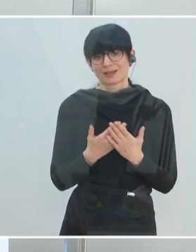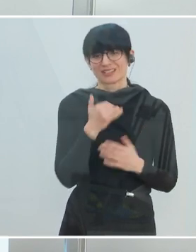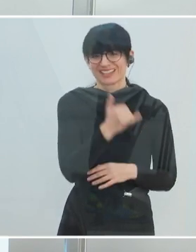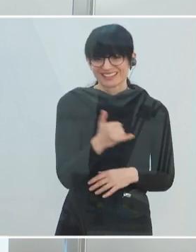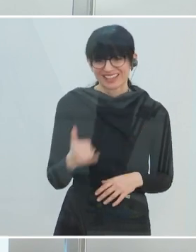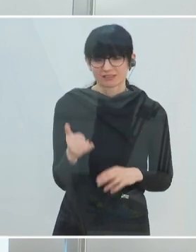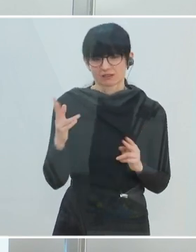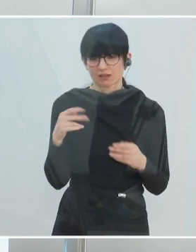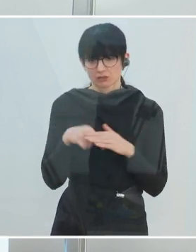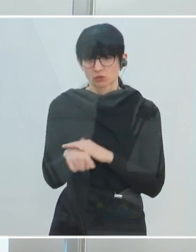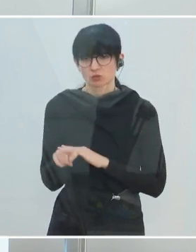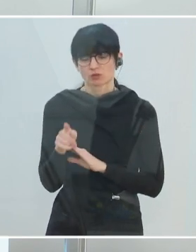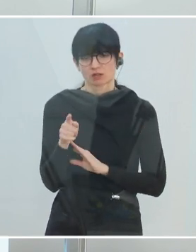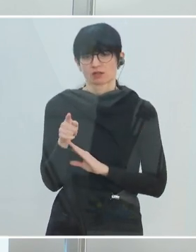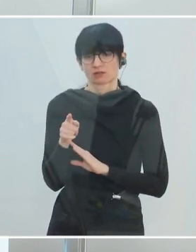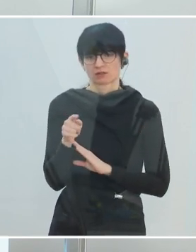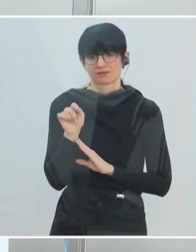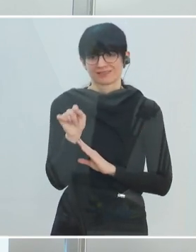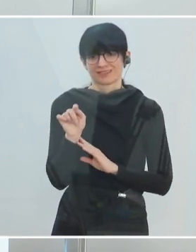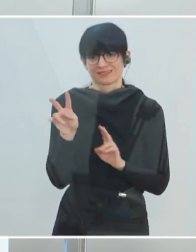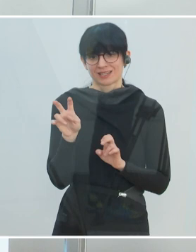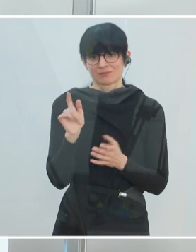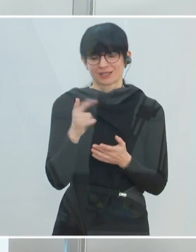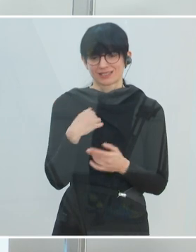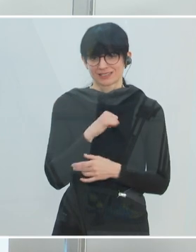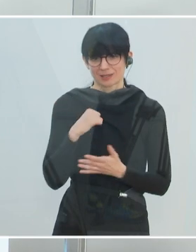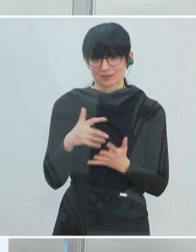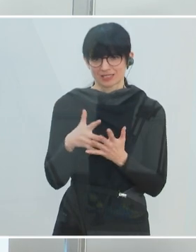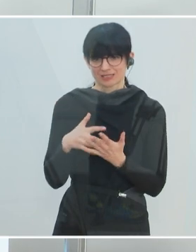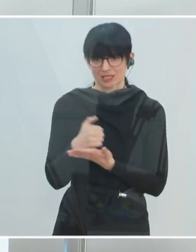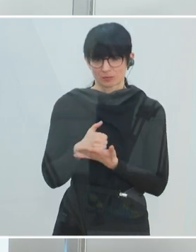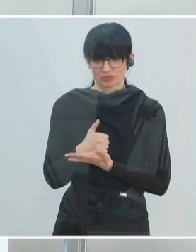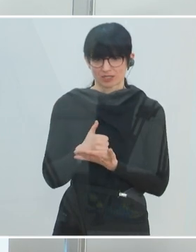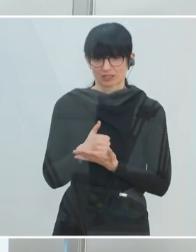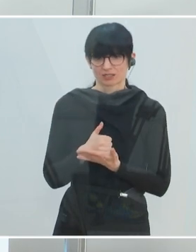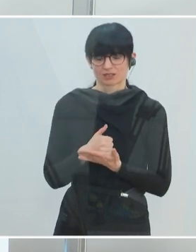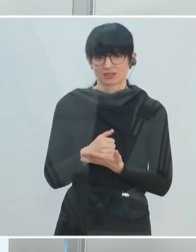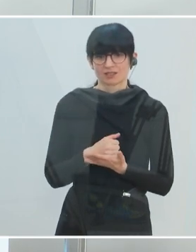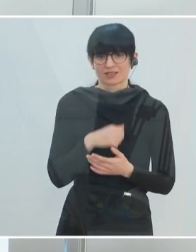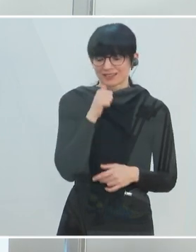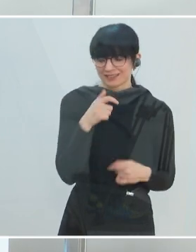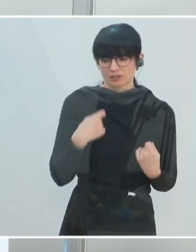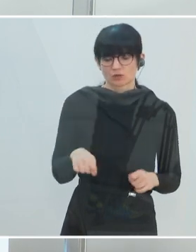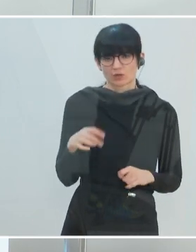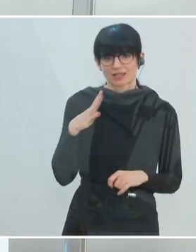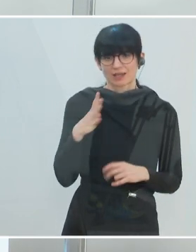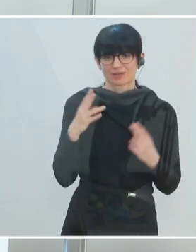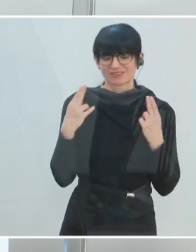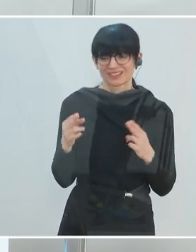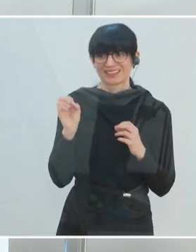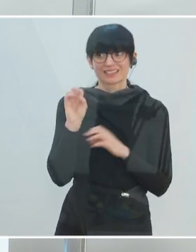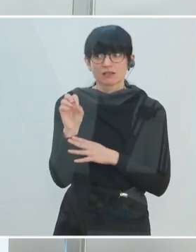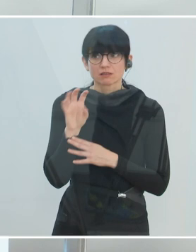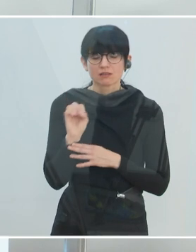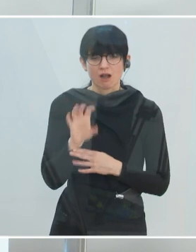und jede einen Zugang hat zu diesen Selbsttests. Denn die sind zwar nicht teuer, aber es ist ein wichtiges Signal